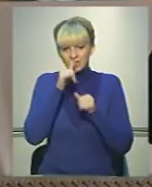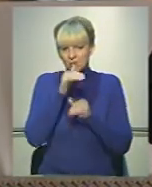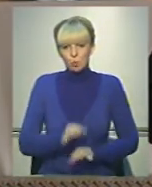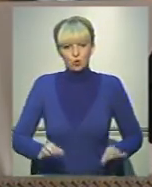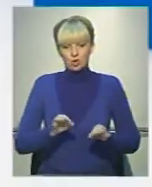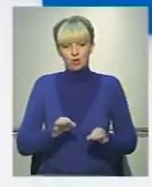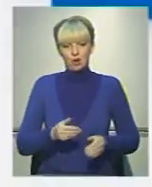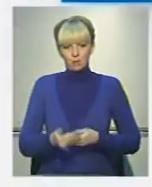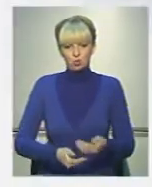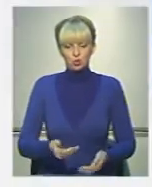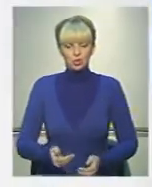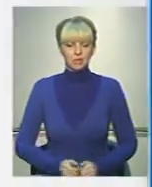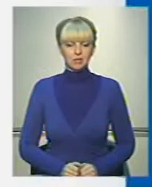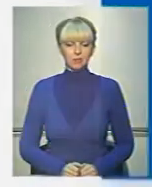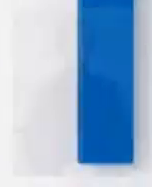зрушитись.